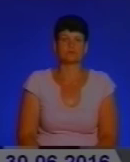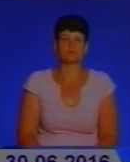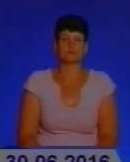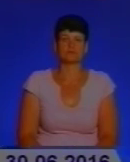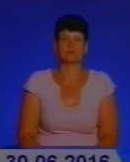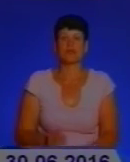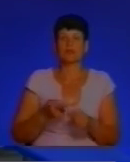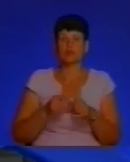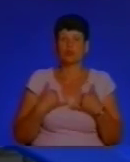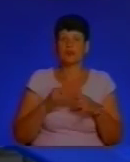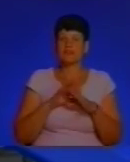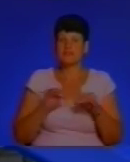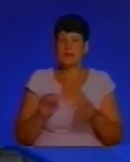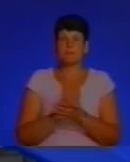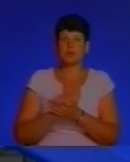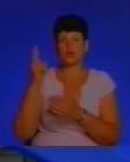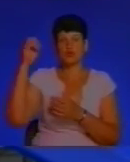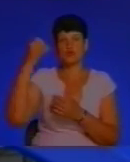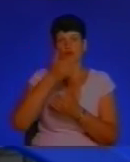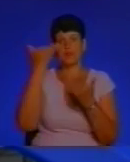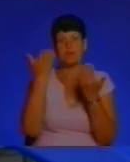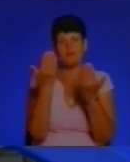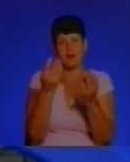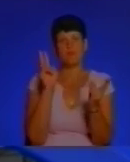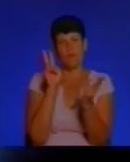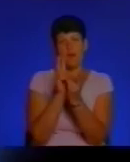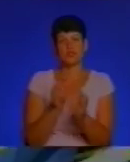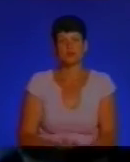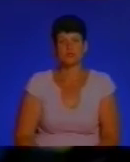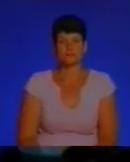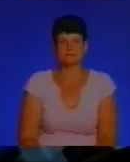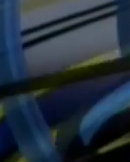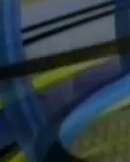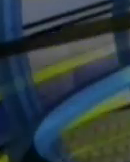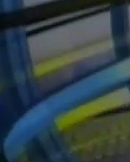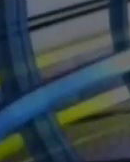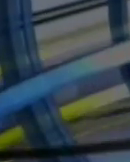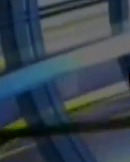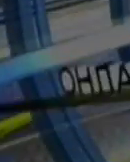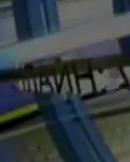На цьому в мене все. Мирного і сонячного неба вам. Побачимось. Музика